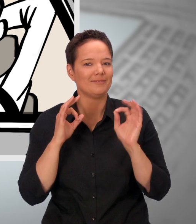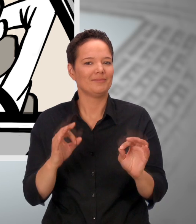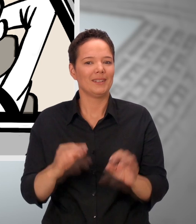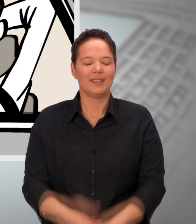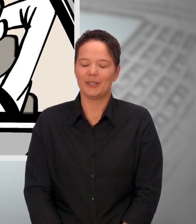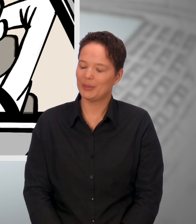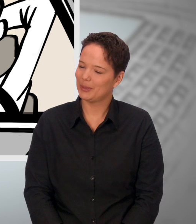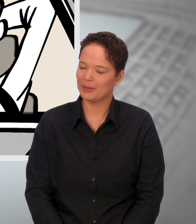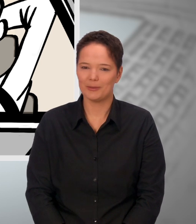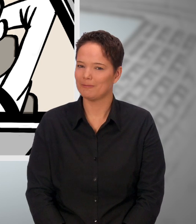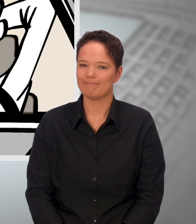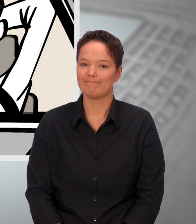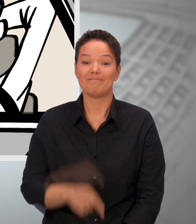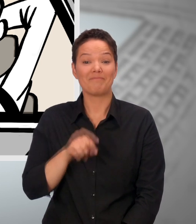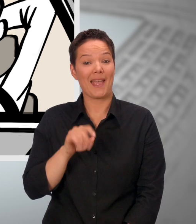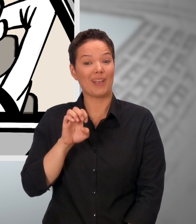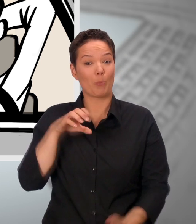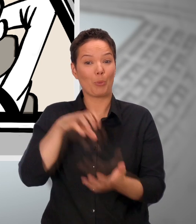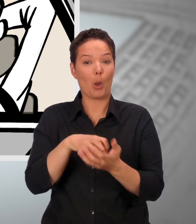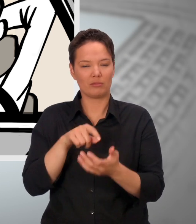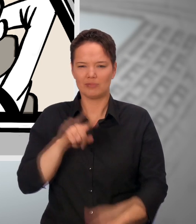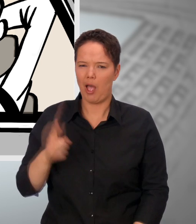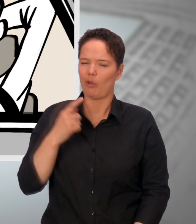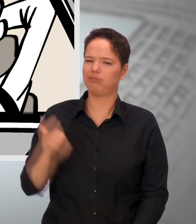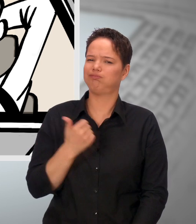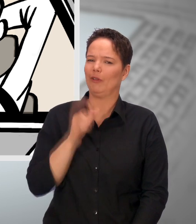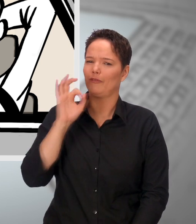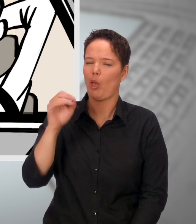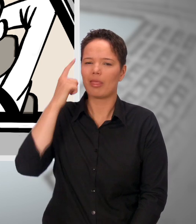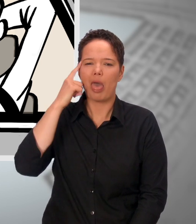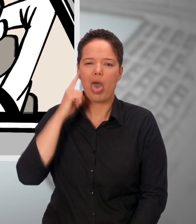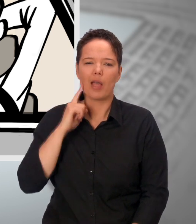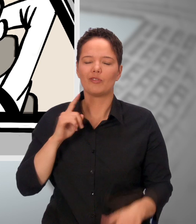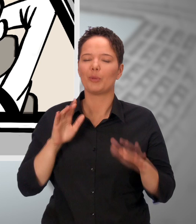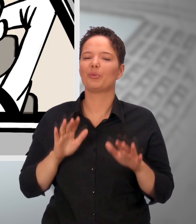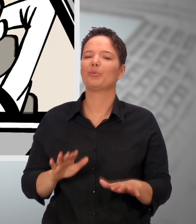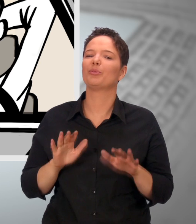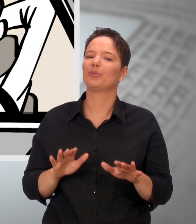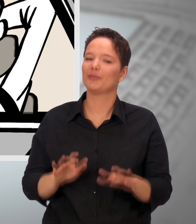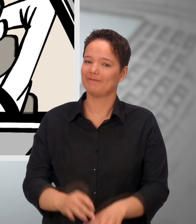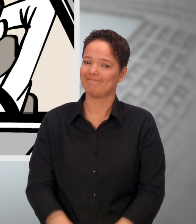Puh, pünktlich geschafft! Ekopolis ist auch gut für die Nerven.